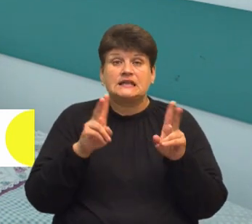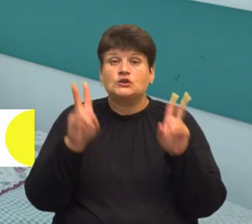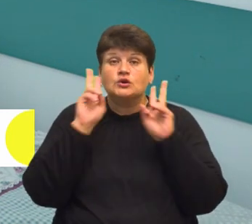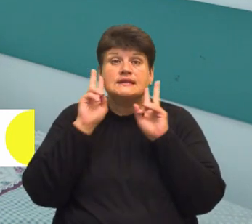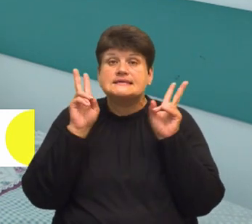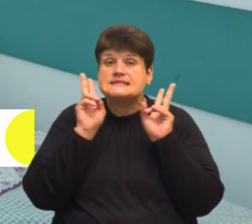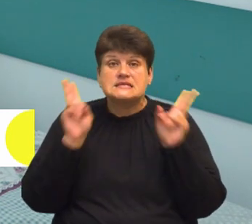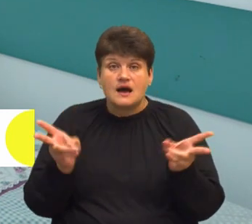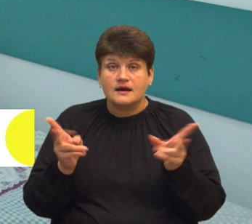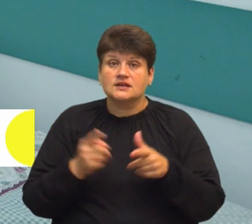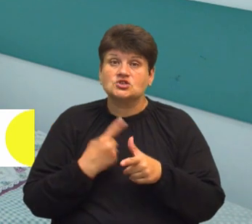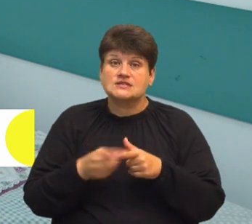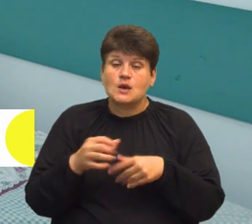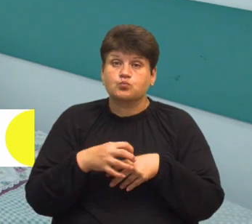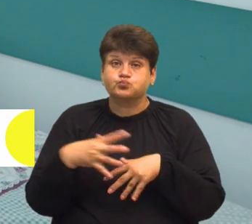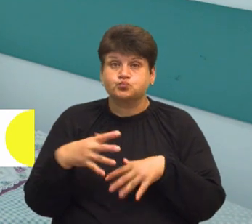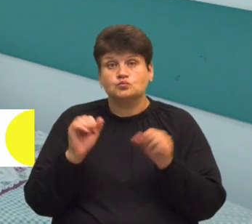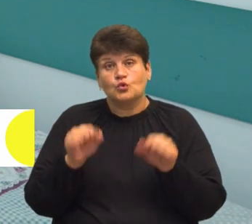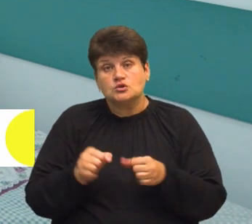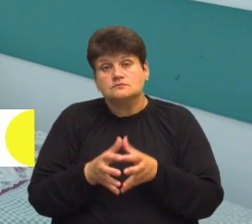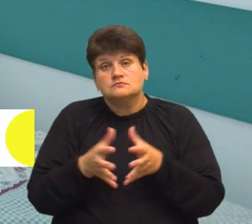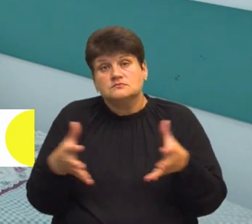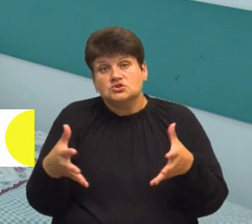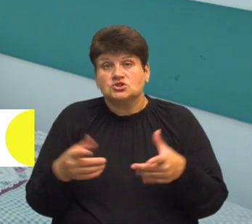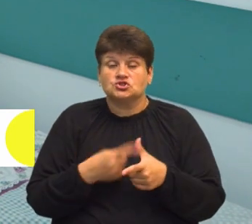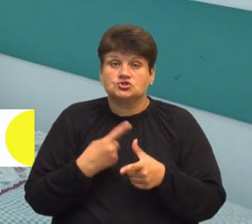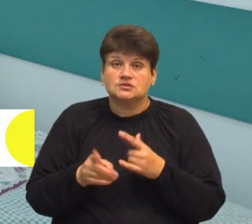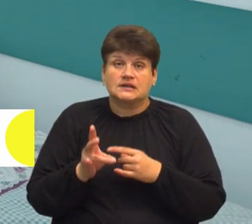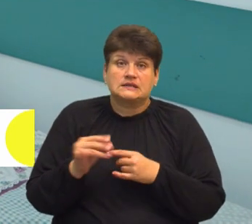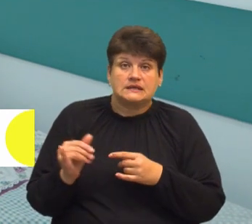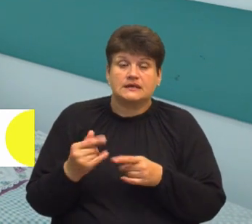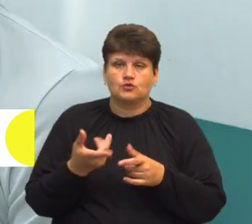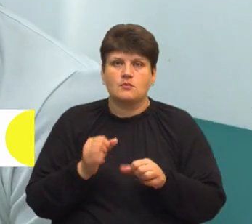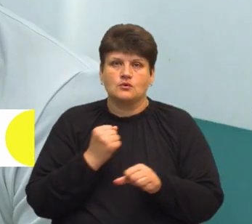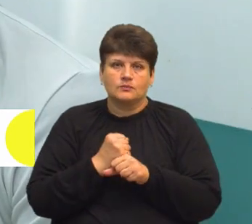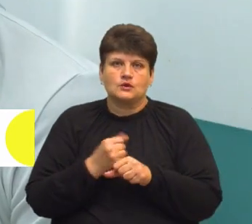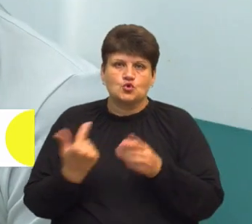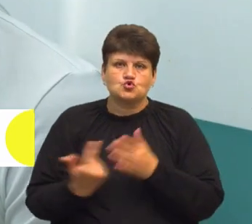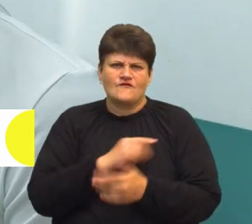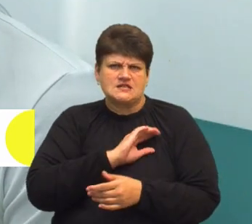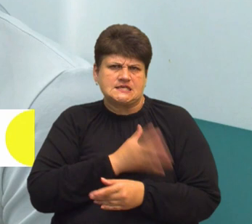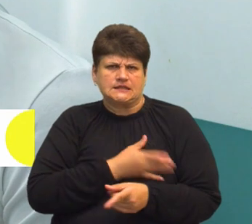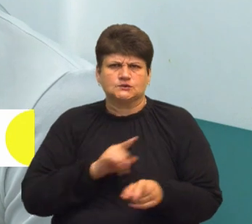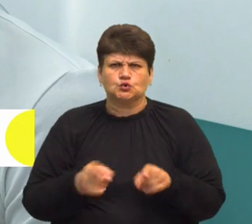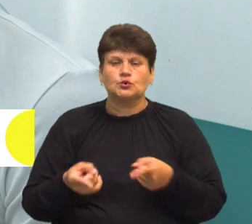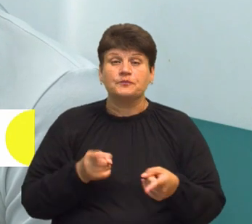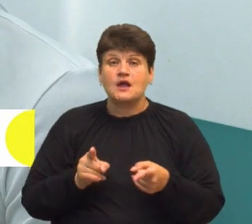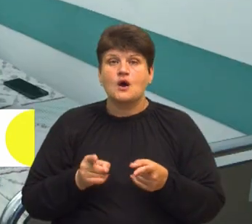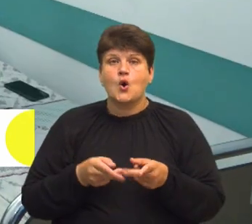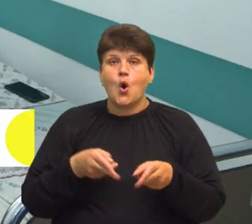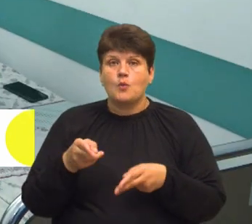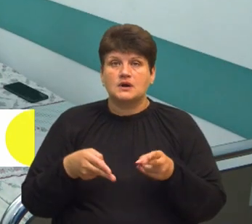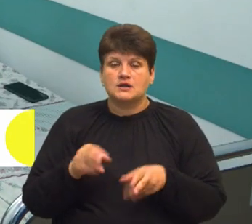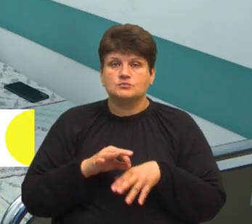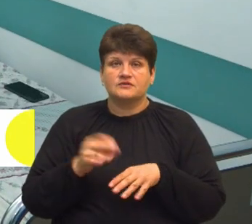чи це утворення могло б рости. І воно б провокувало знову такі сильні судомні напади. Операцію привели 22 серпня,